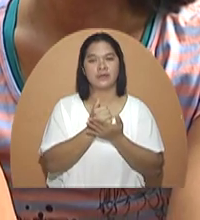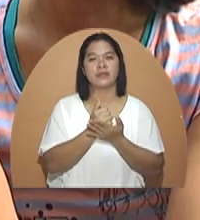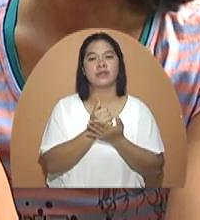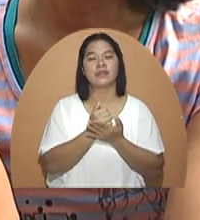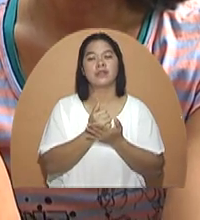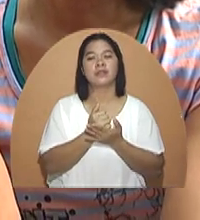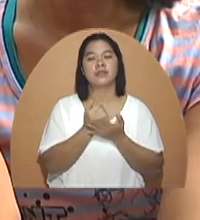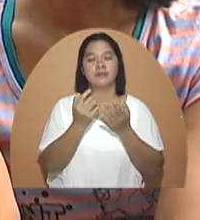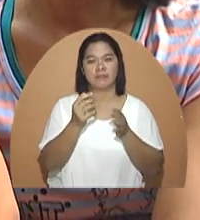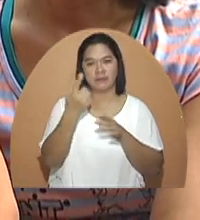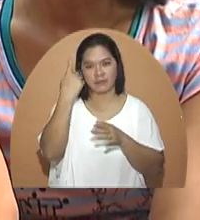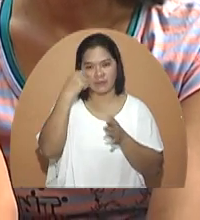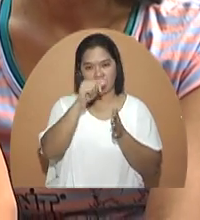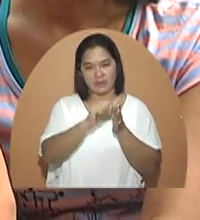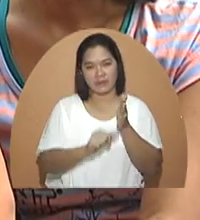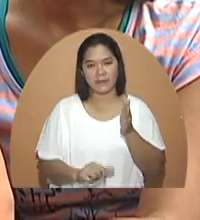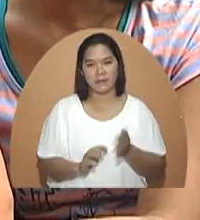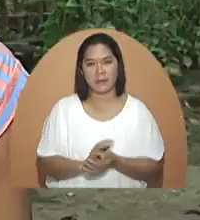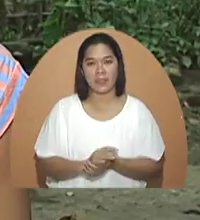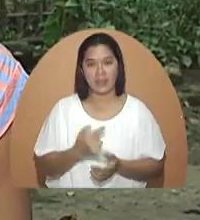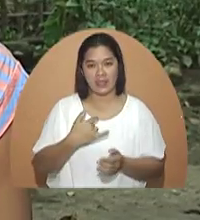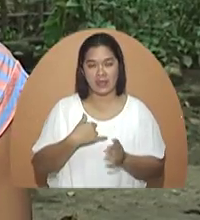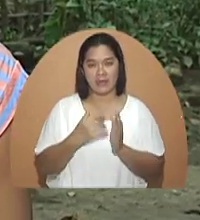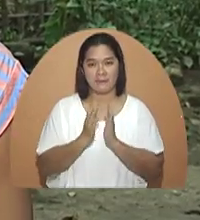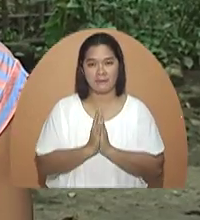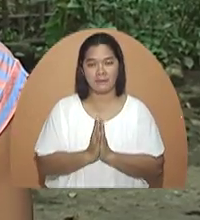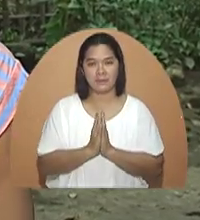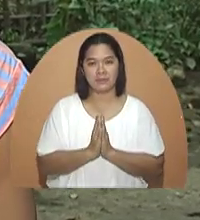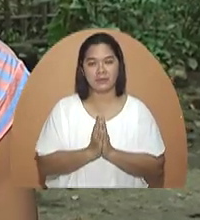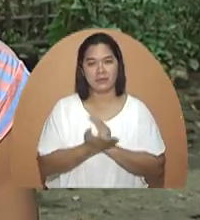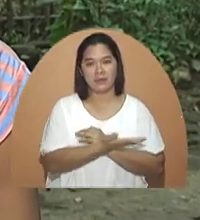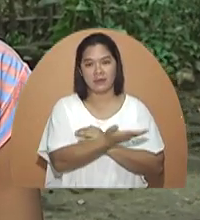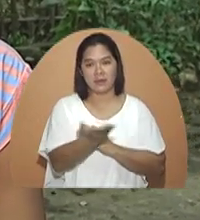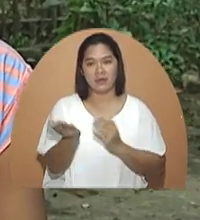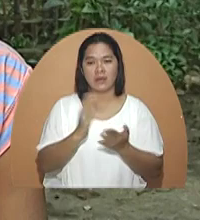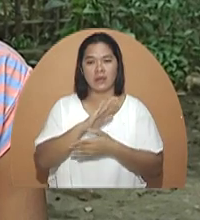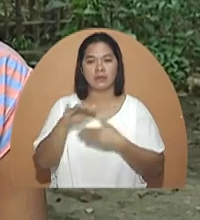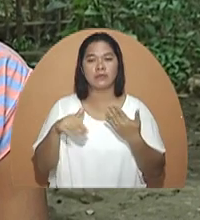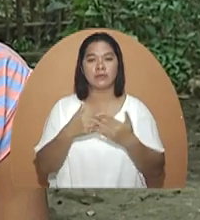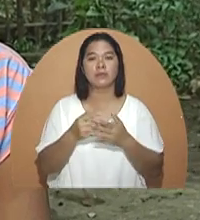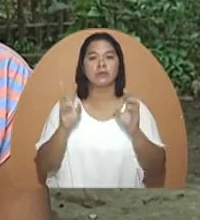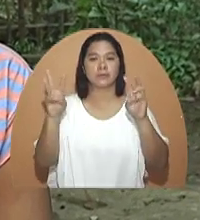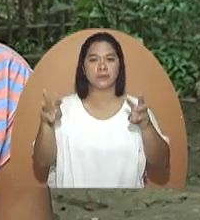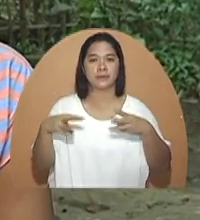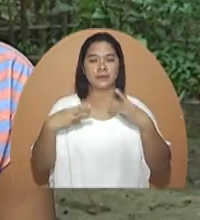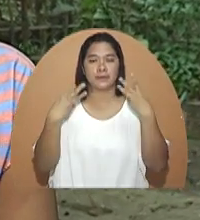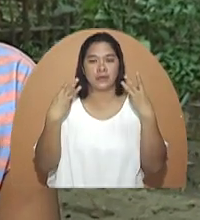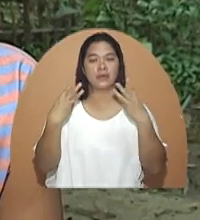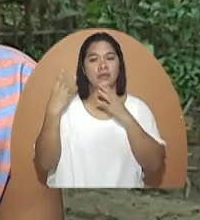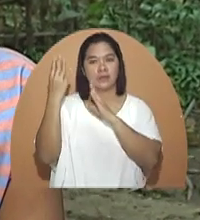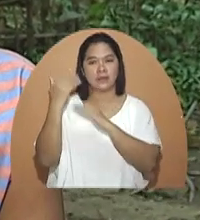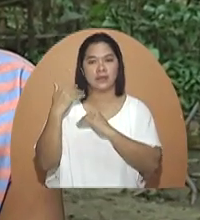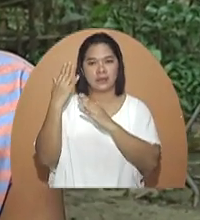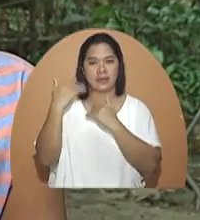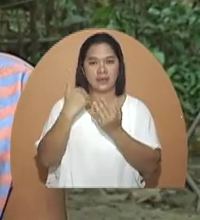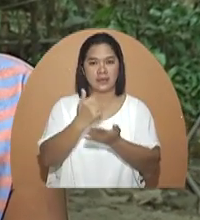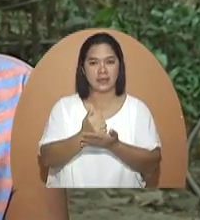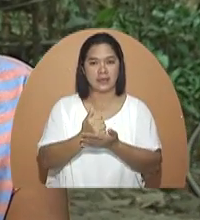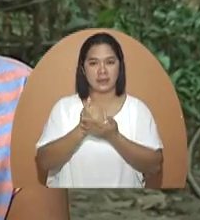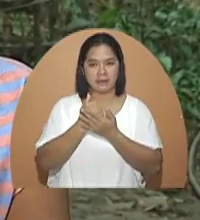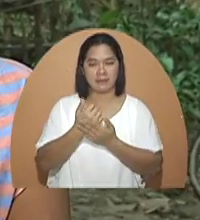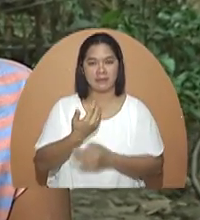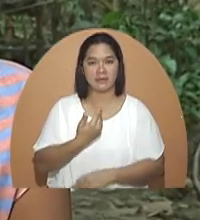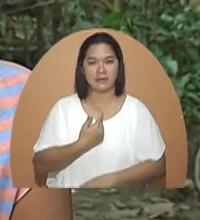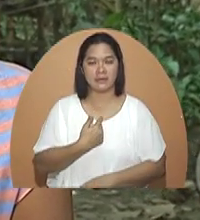para sa kanyang pagpapa-opera. Nananawagan po ako sa lahat ng mga nanonood na sana'y